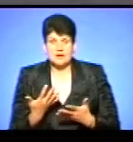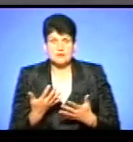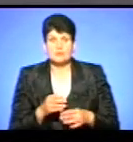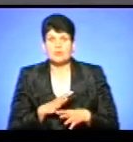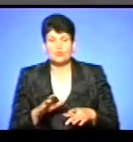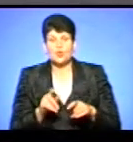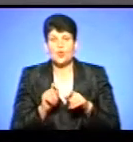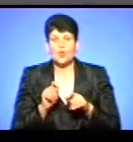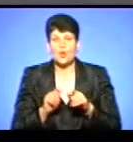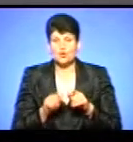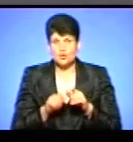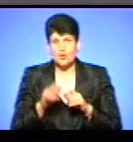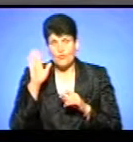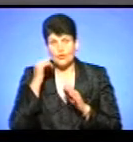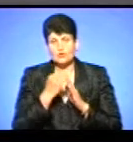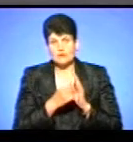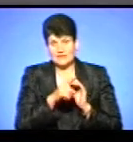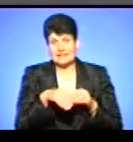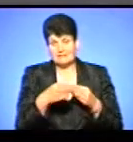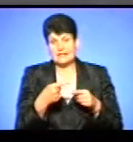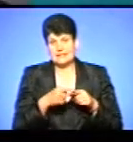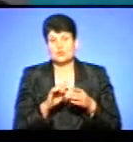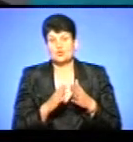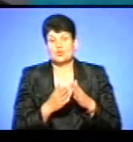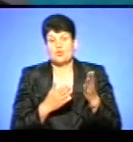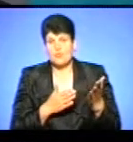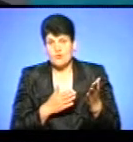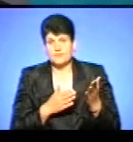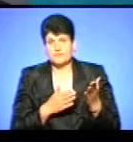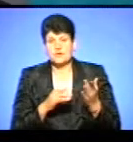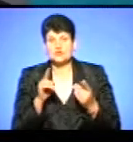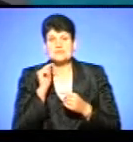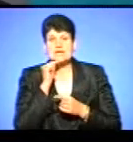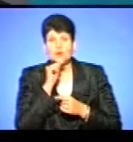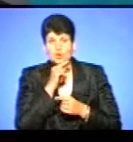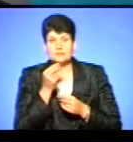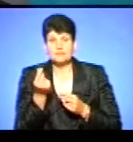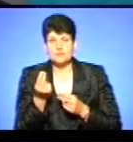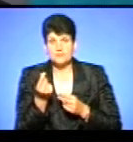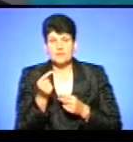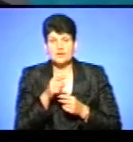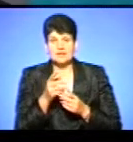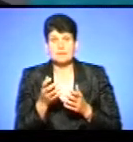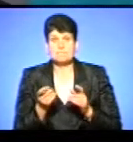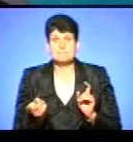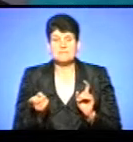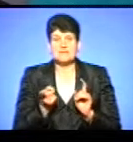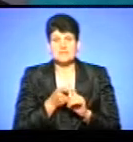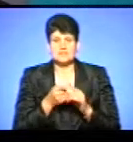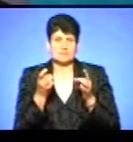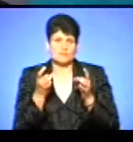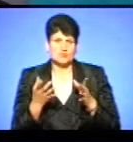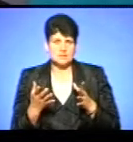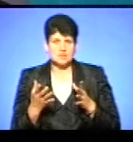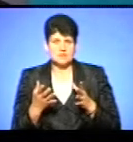водоканалу, так як вони видавали їм технічні умови, щоб зекономити, напевно, кошти. Вони взяли, підключилися попростіше,